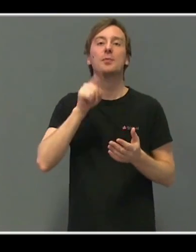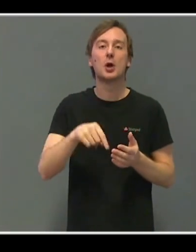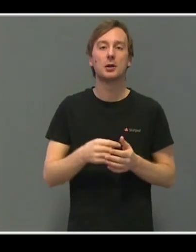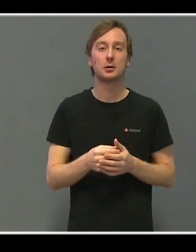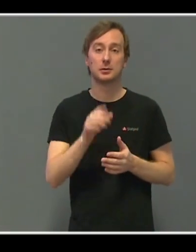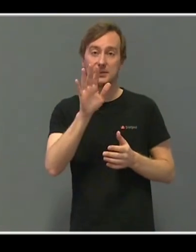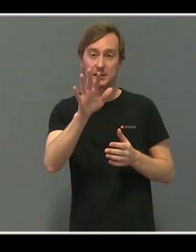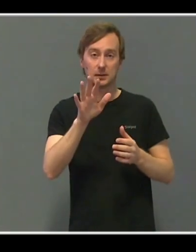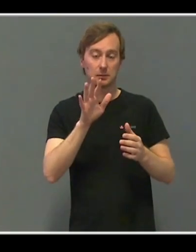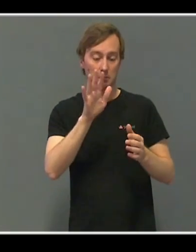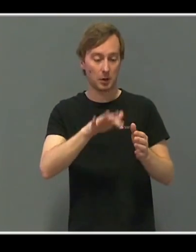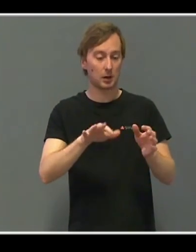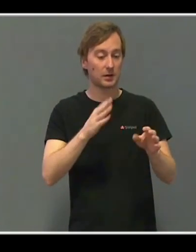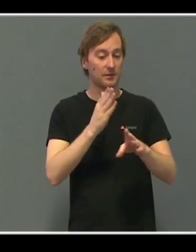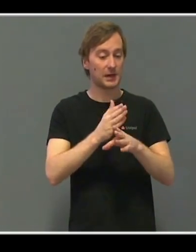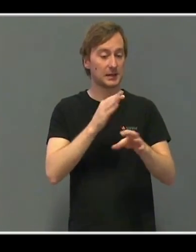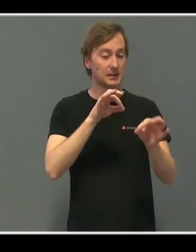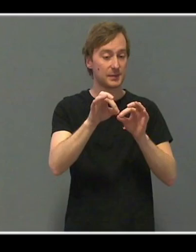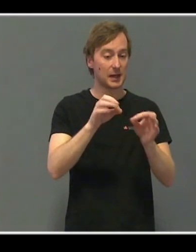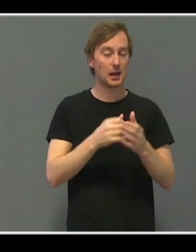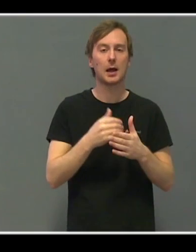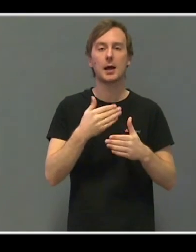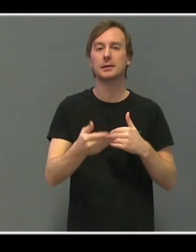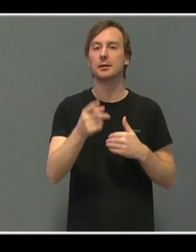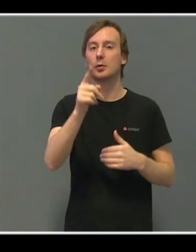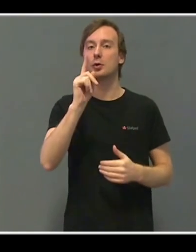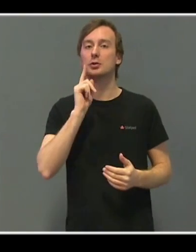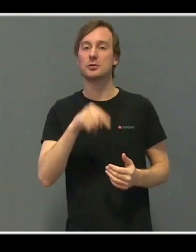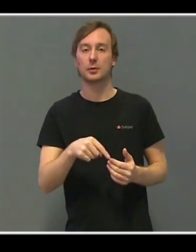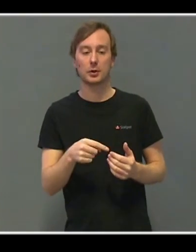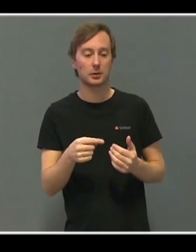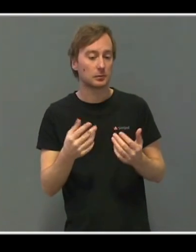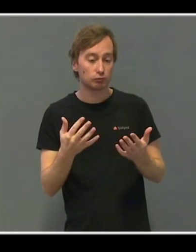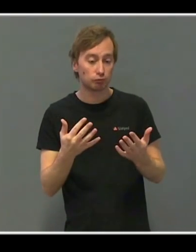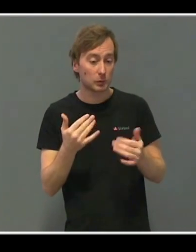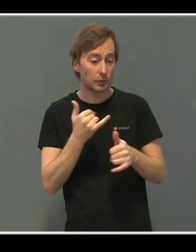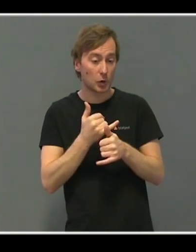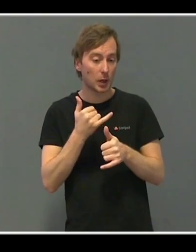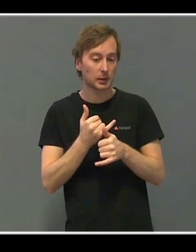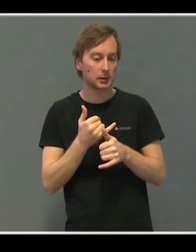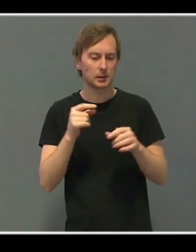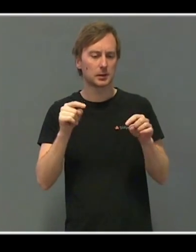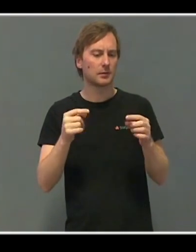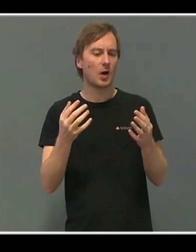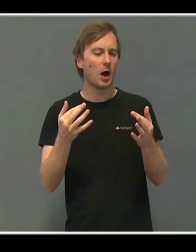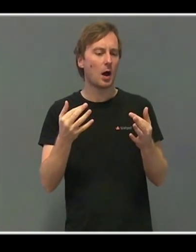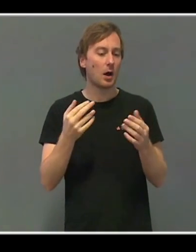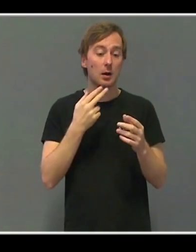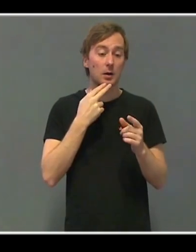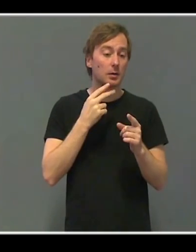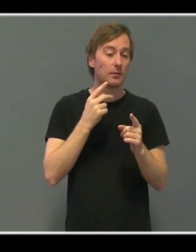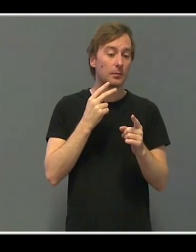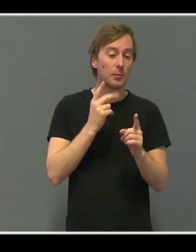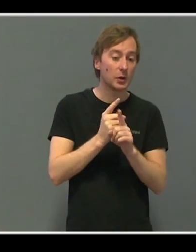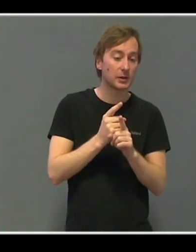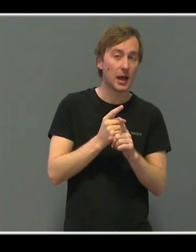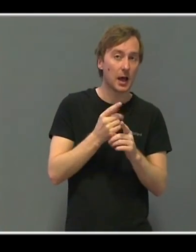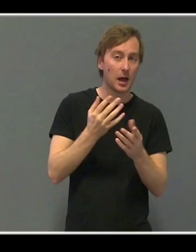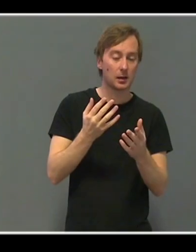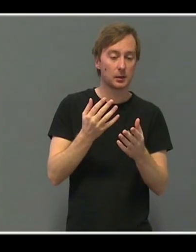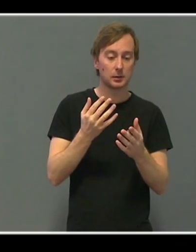spilt. Hvordan gikk det? Hvordan har du opplevd spillet i dag? Hvem er det du møtte? Hva gjorde dere?